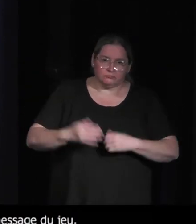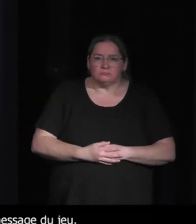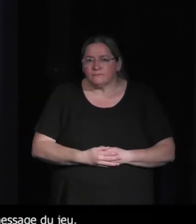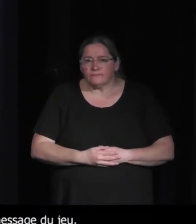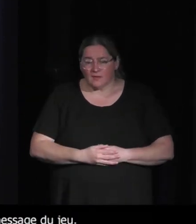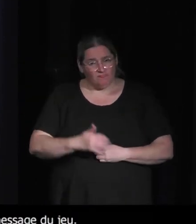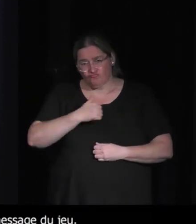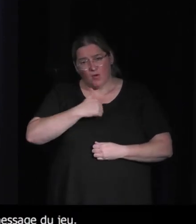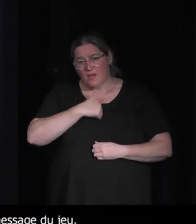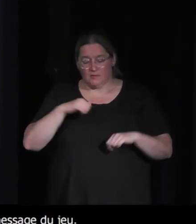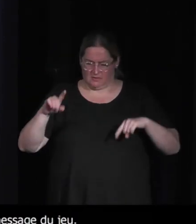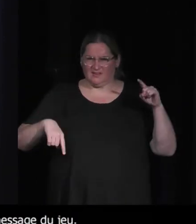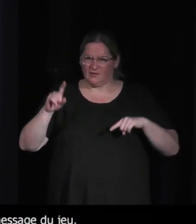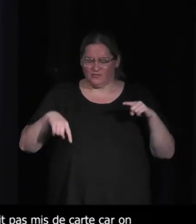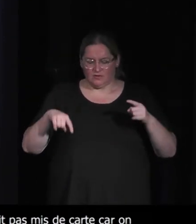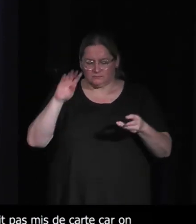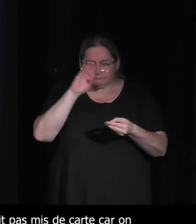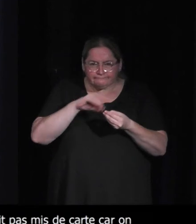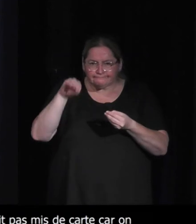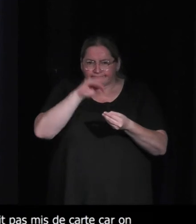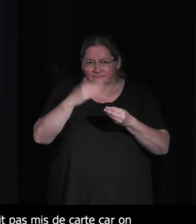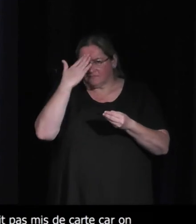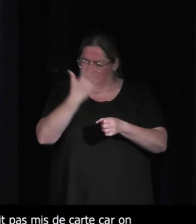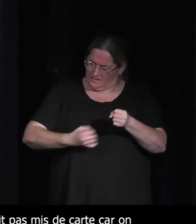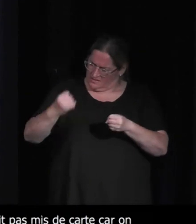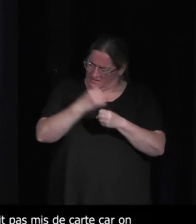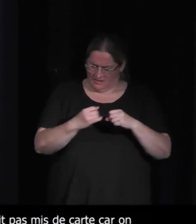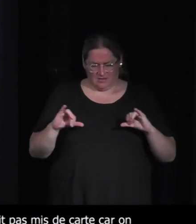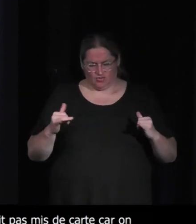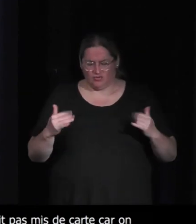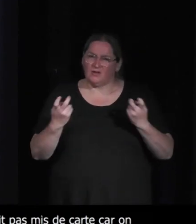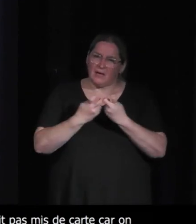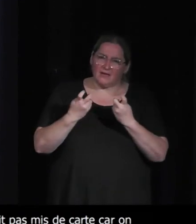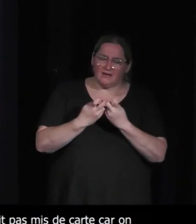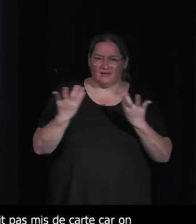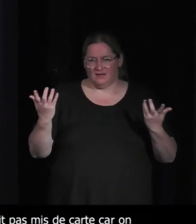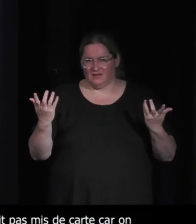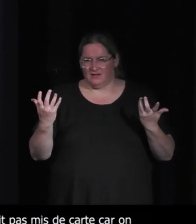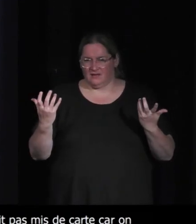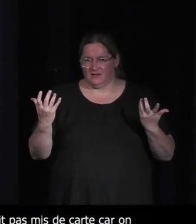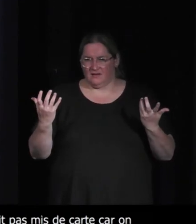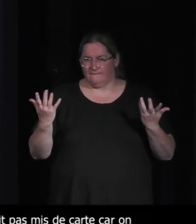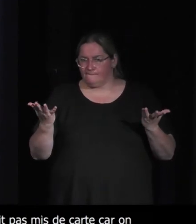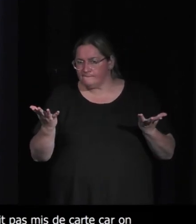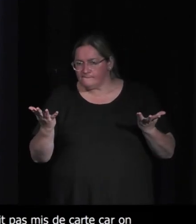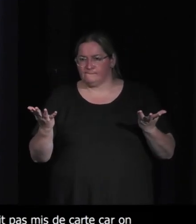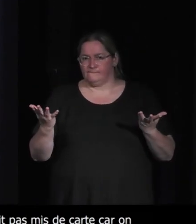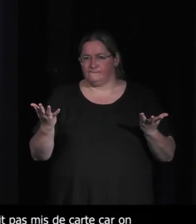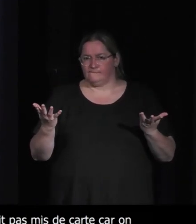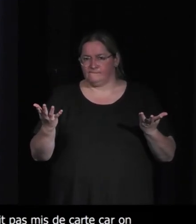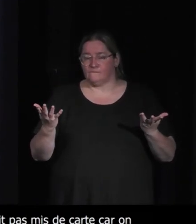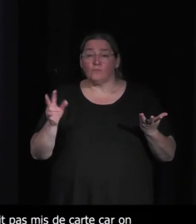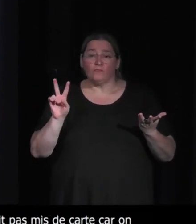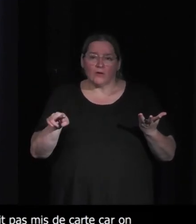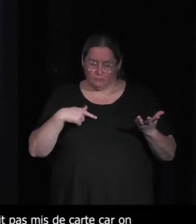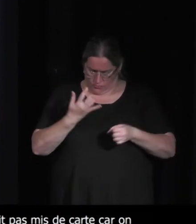même nous des fois on se pose des questions quand on crée un jeu à quel point on a alors on a le droit en vrai de